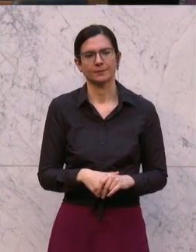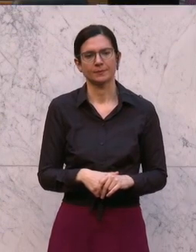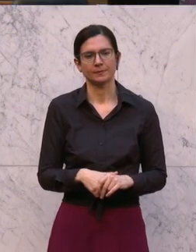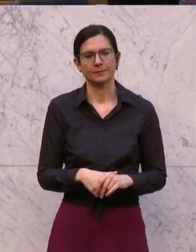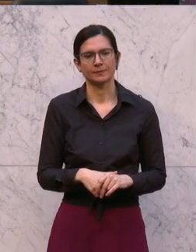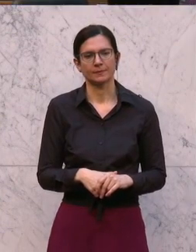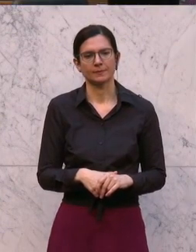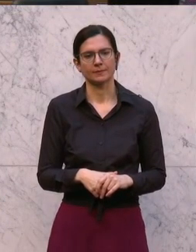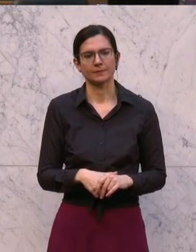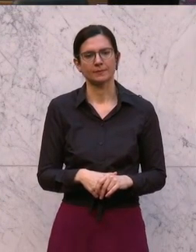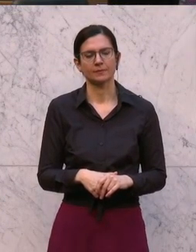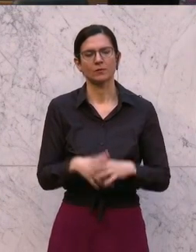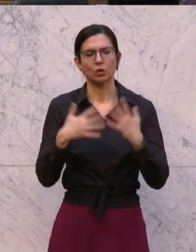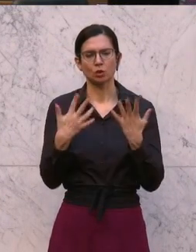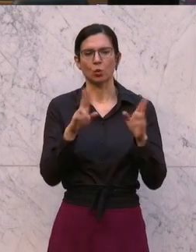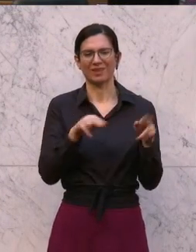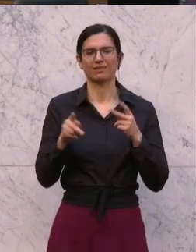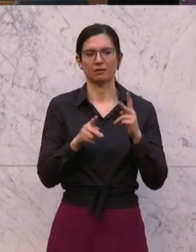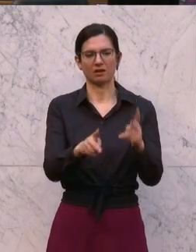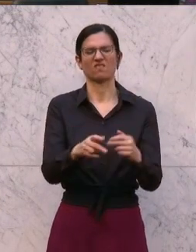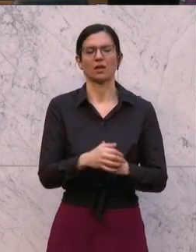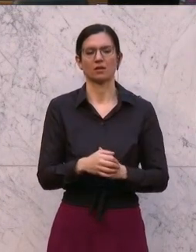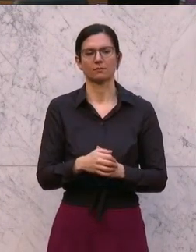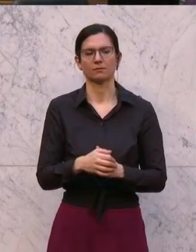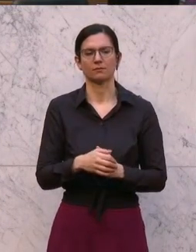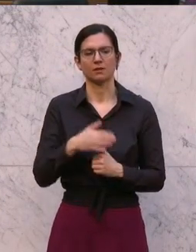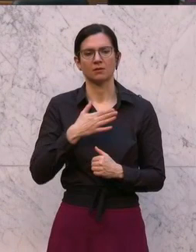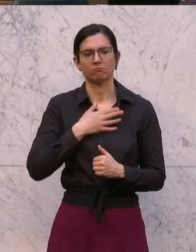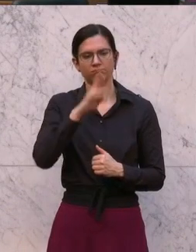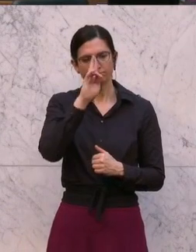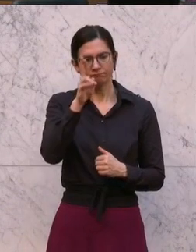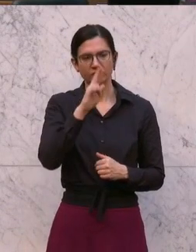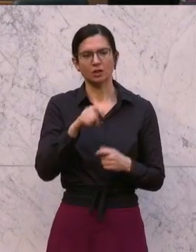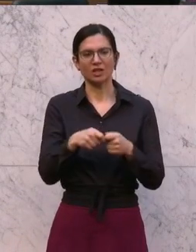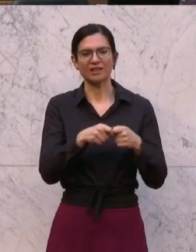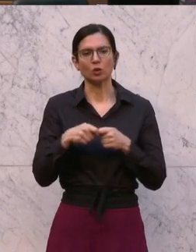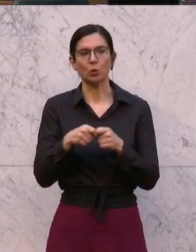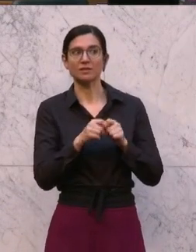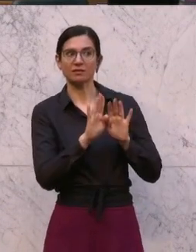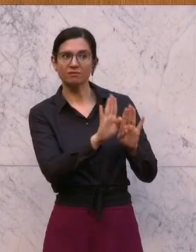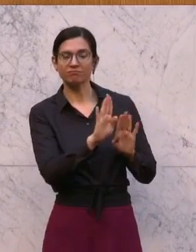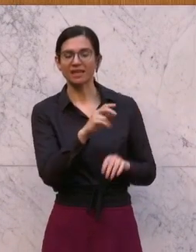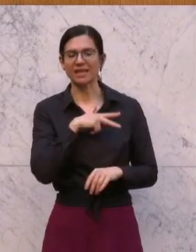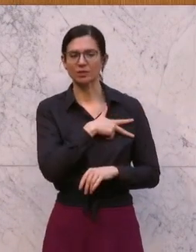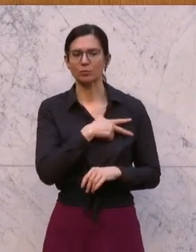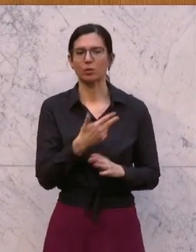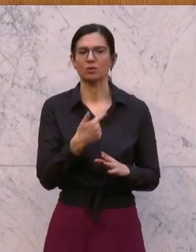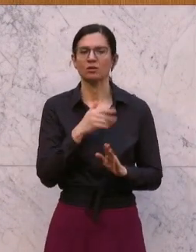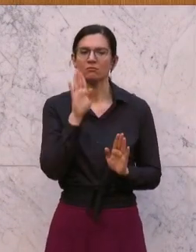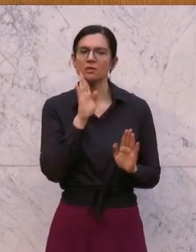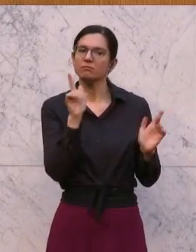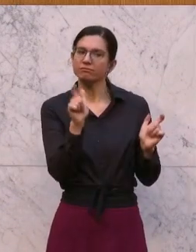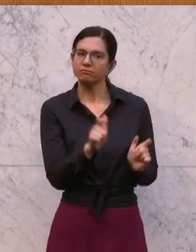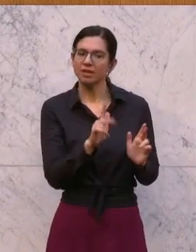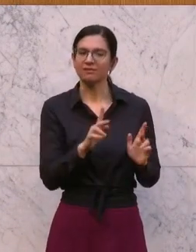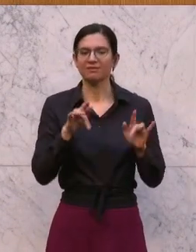Das ist der richtige Zugang von uns. Meine geschätzten Genossinnen und Genossen, bitte können Sie sich ein bisschen mäßigen. Wir sind hier im